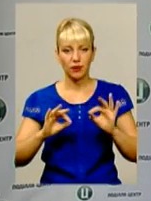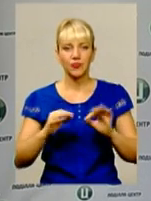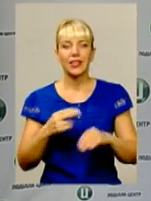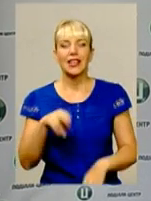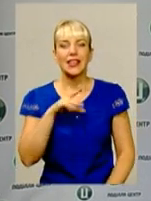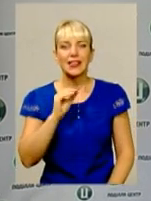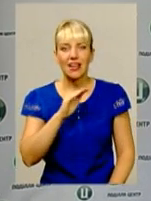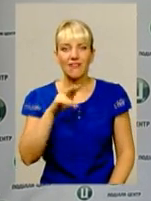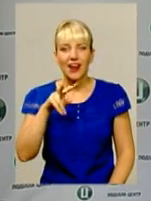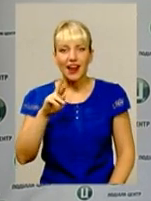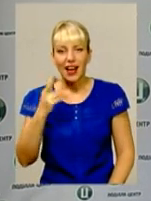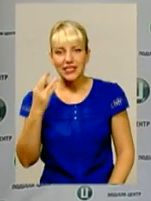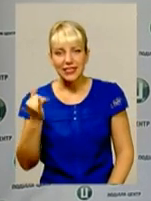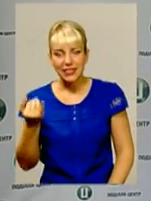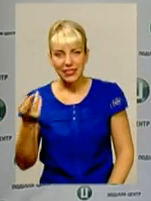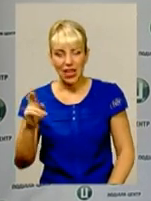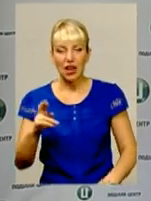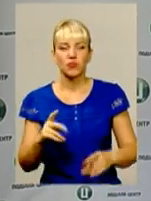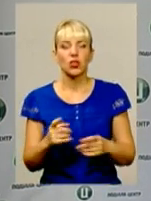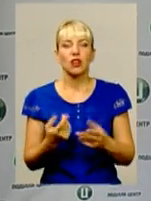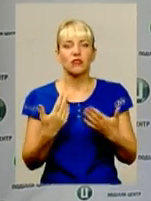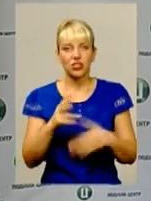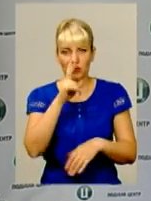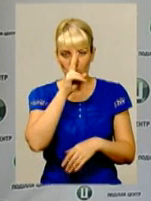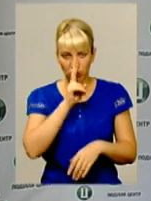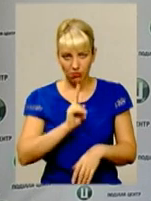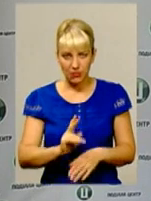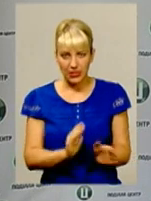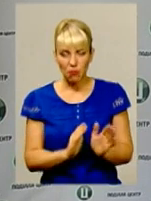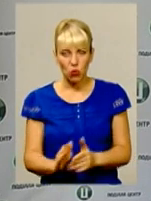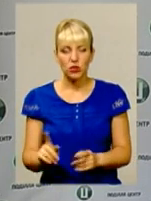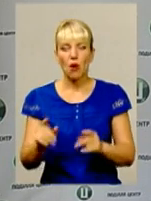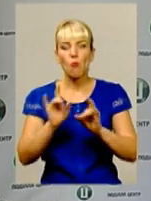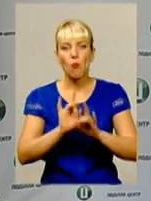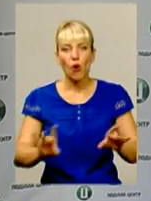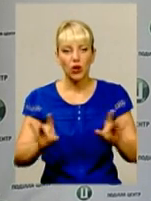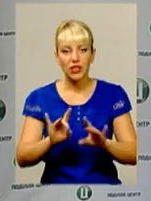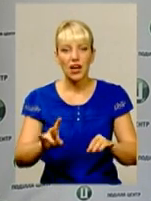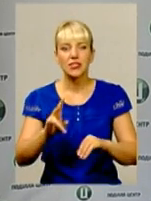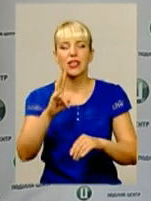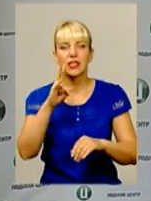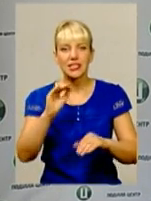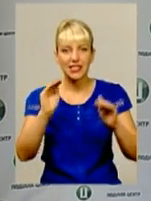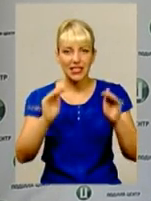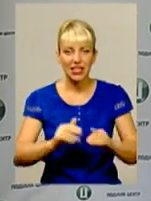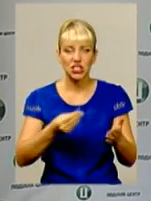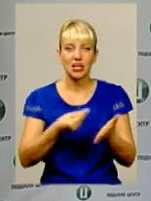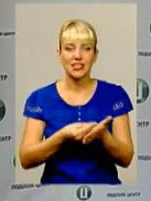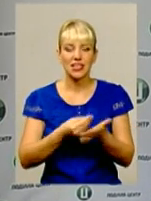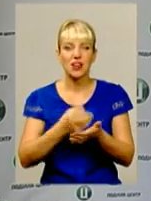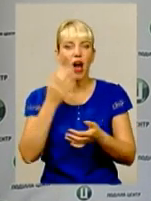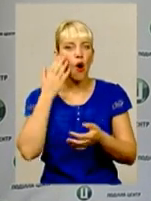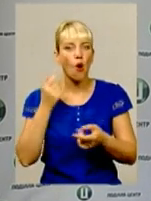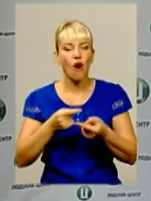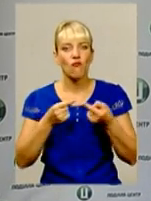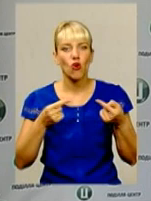Дефляція, яка триває вже другий місяць поспіль, пояснюється зниженням цін на овочеву продукцію, на фрукти, а